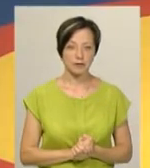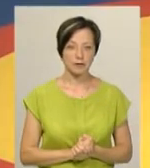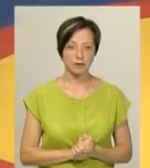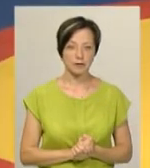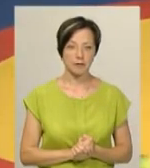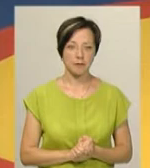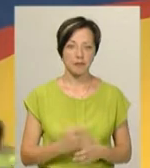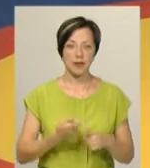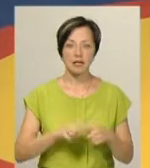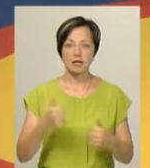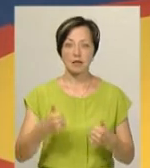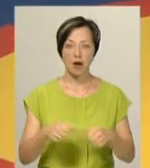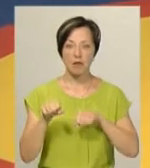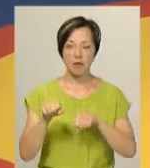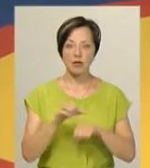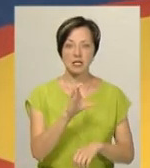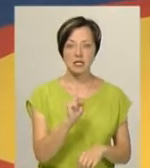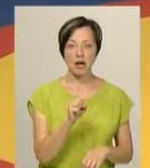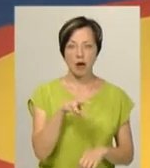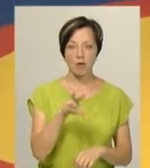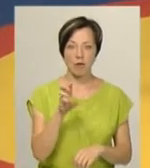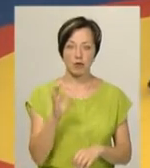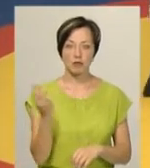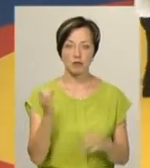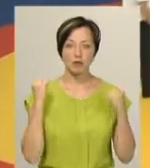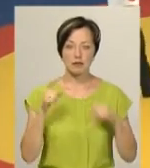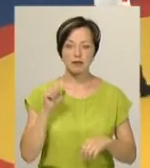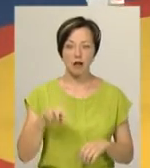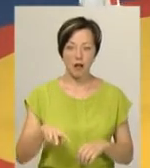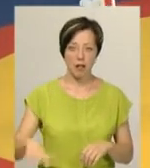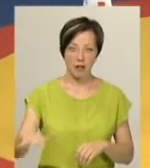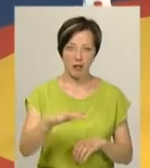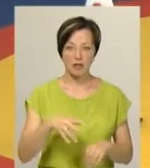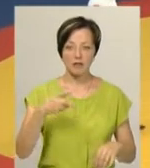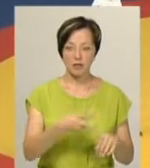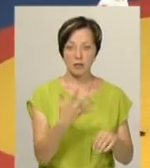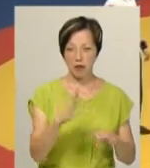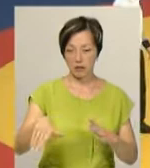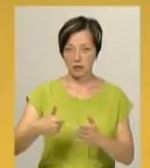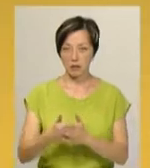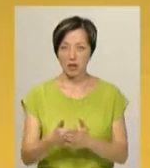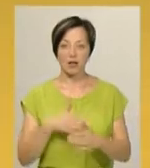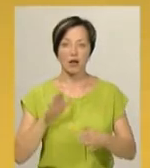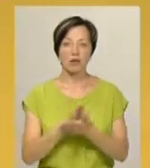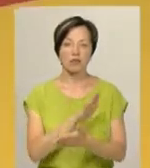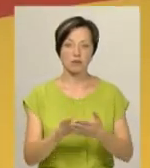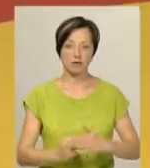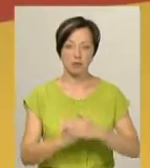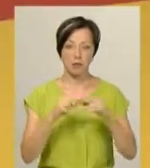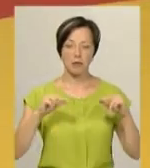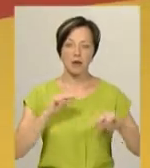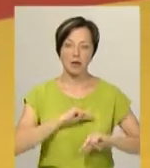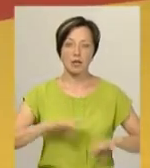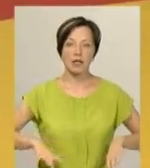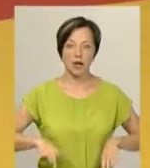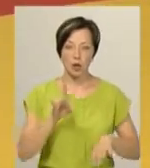Це змагання з бою самбо в Шепетівському спортивному залі «Локомотив», де з 2005 року на громадських засадах працює тренер